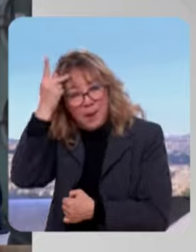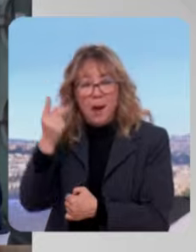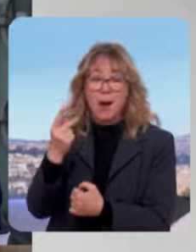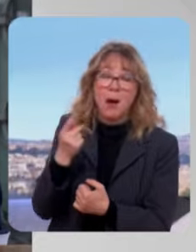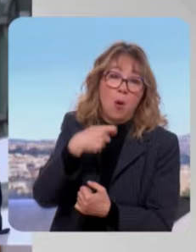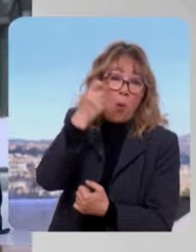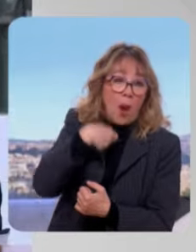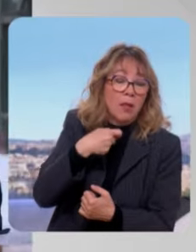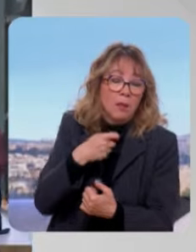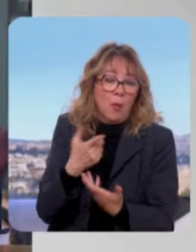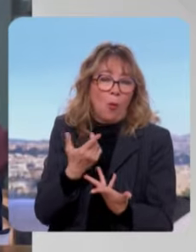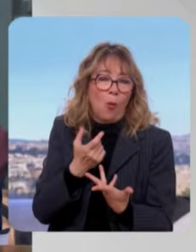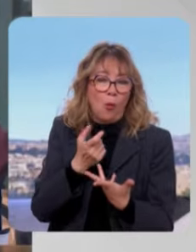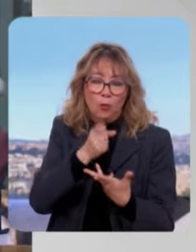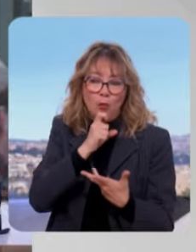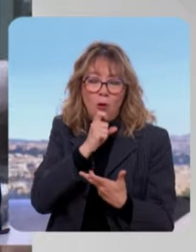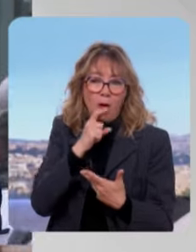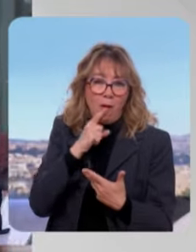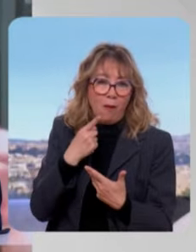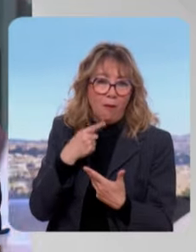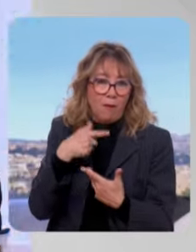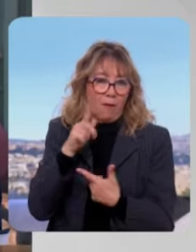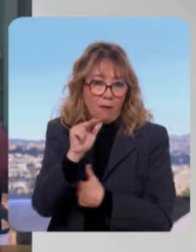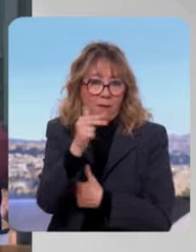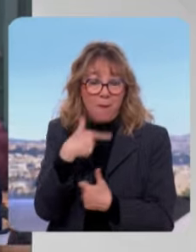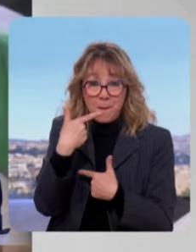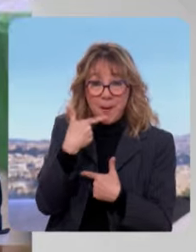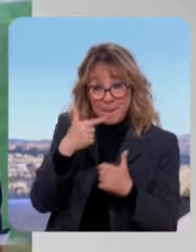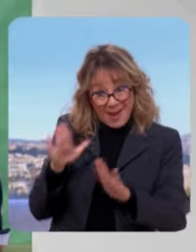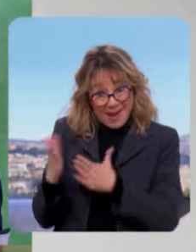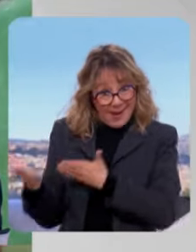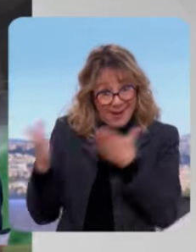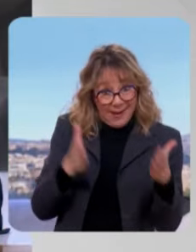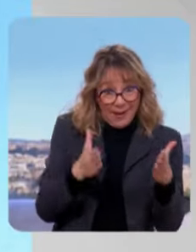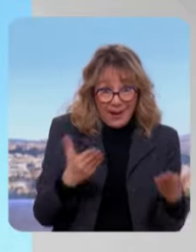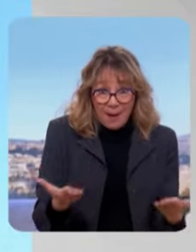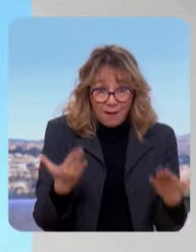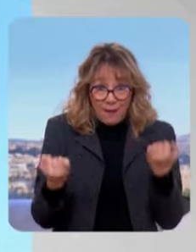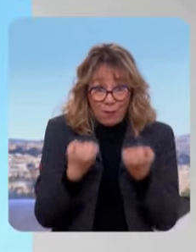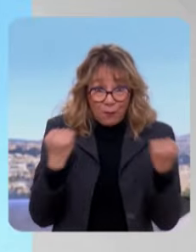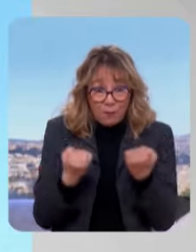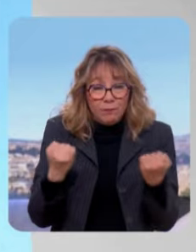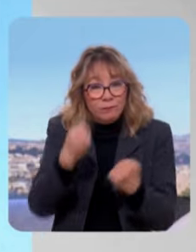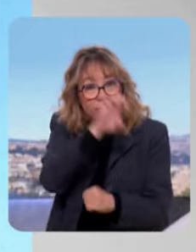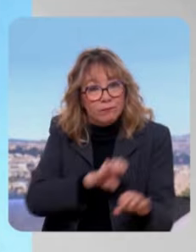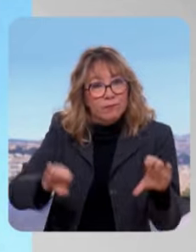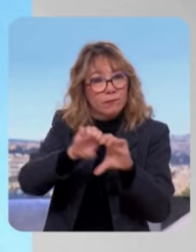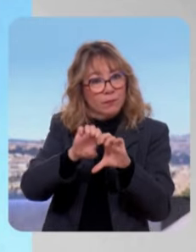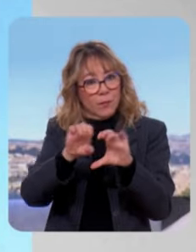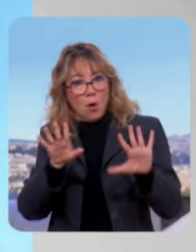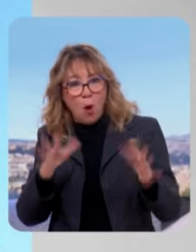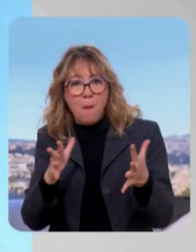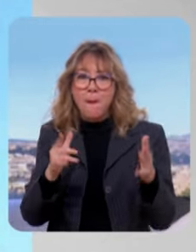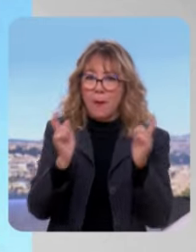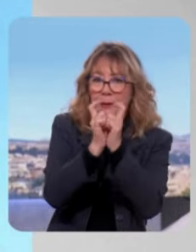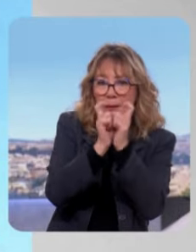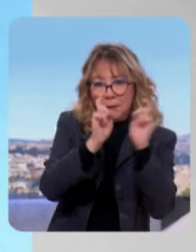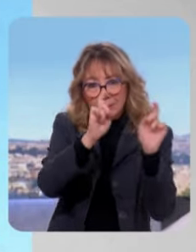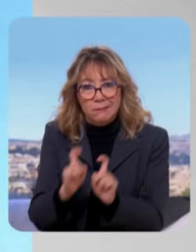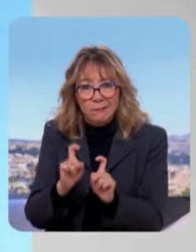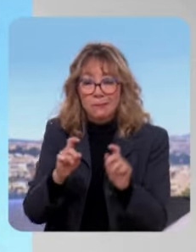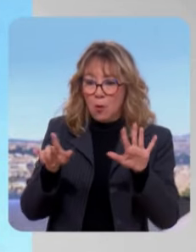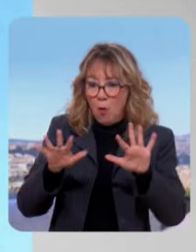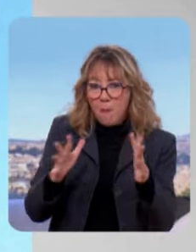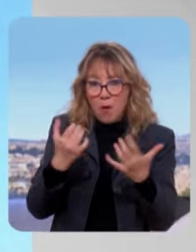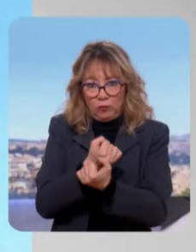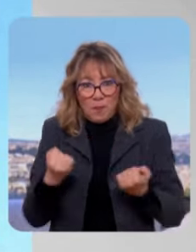évoquera probablement par la suite. Je pense que la question fondamentale de cette campagne européenne, c'est comment on permet de faire baisser les factures d'électricité, d'éradiquer